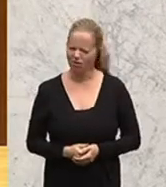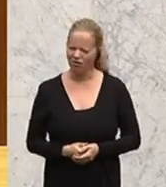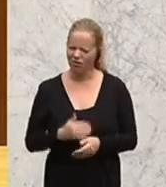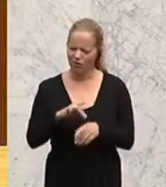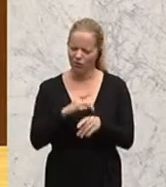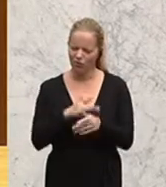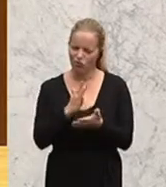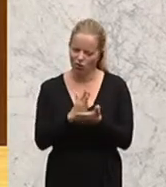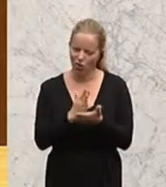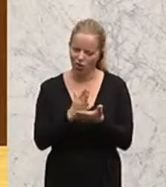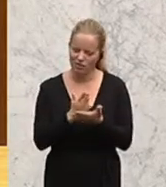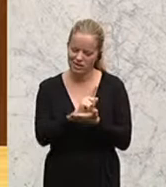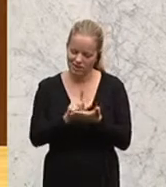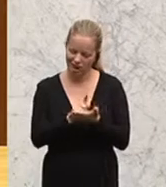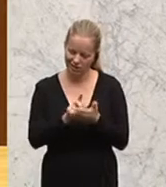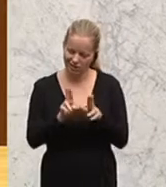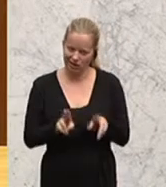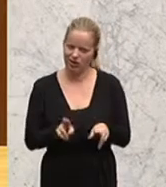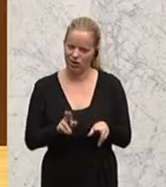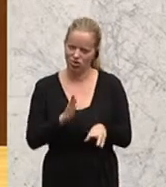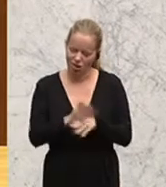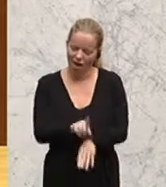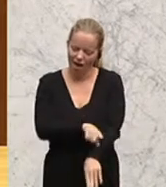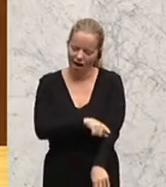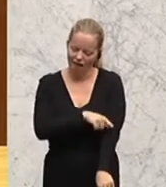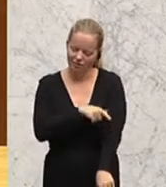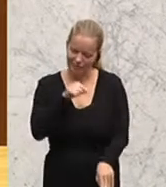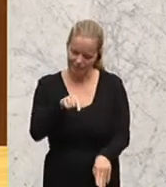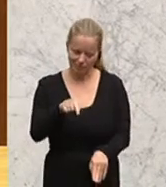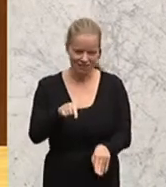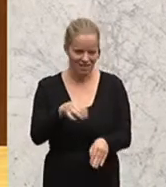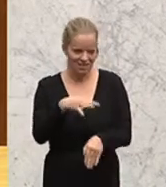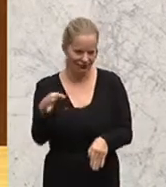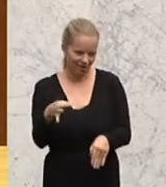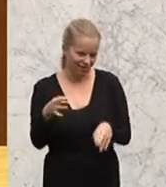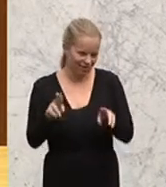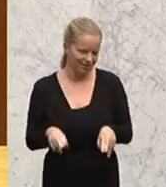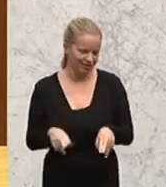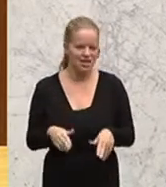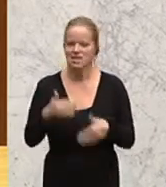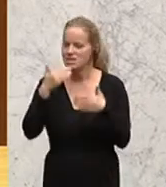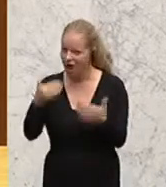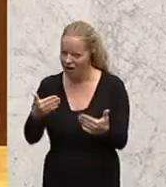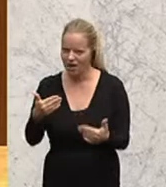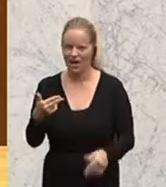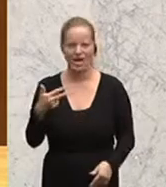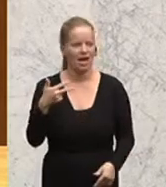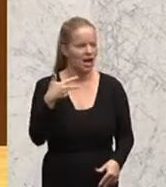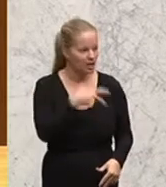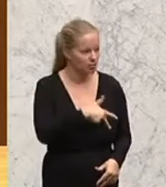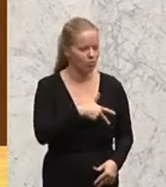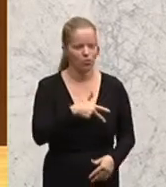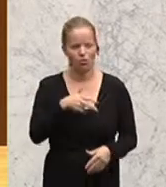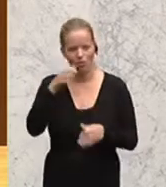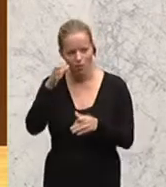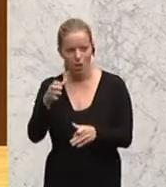Dieser Tag war überfällig. Und ich möchte mich recht herzlich bei der ÖVP, der SPÖ, den Grünen und